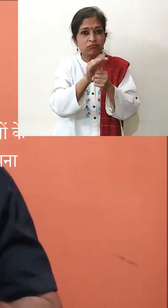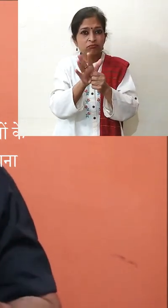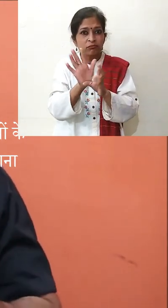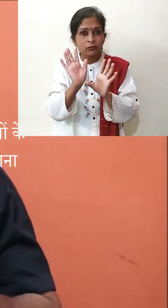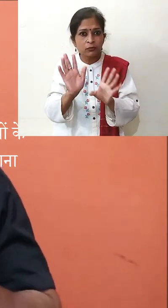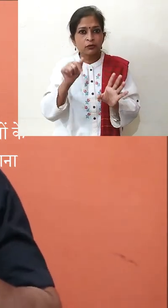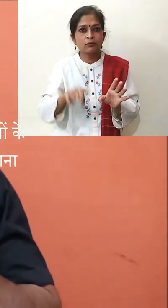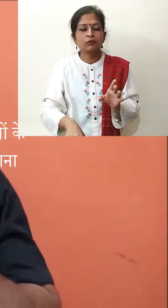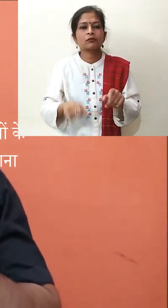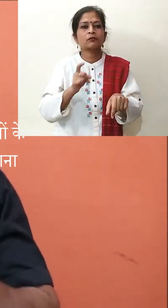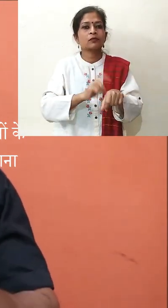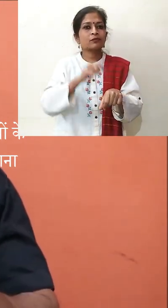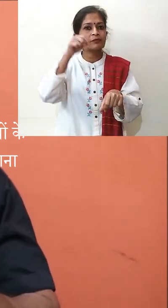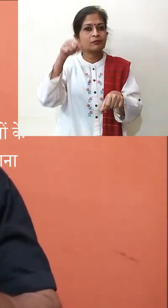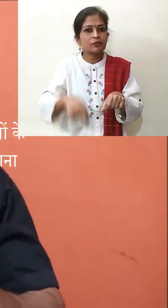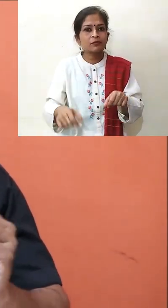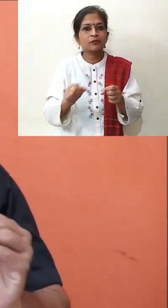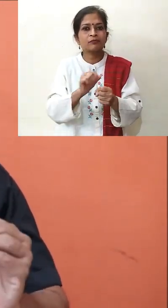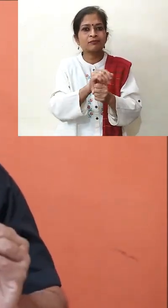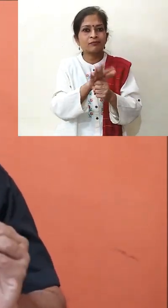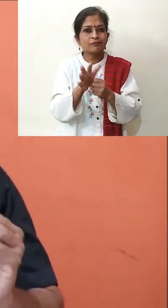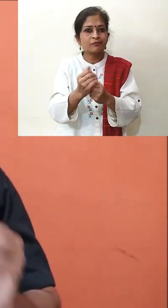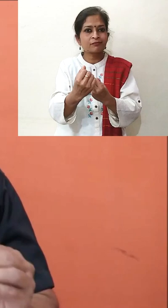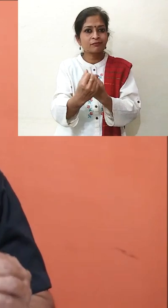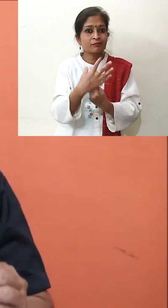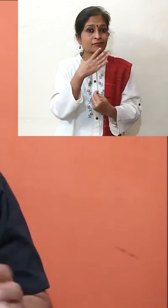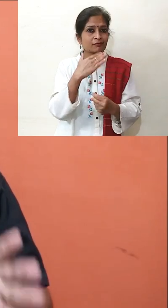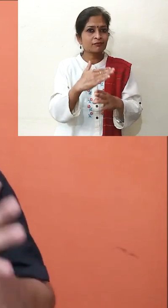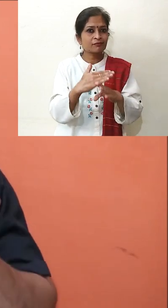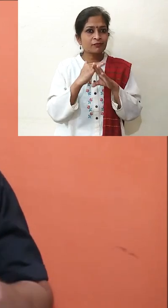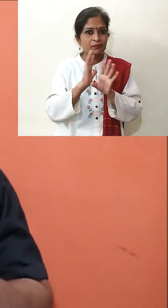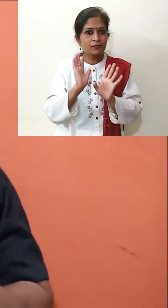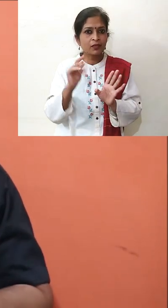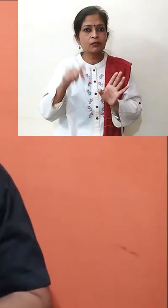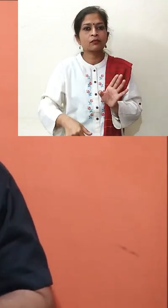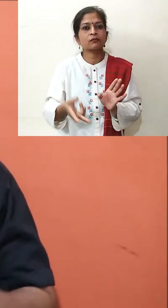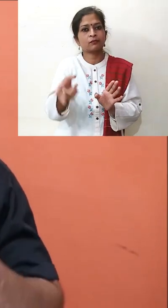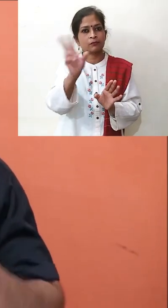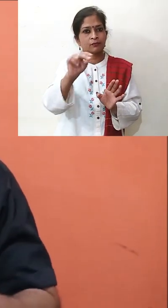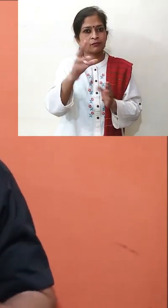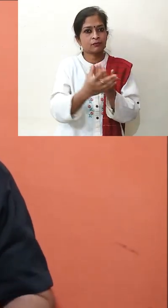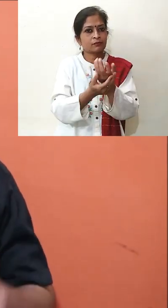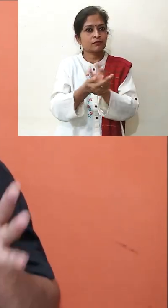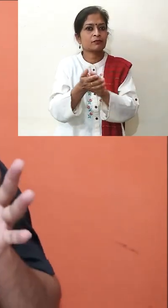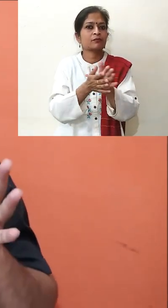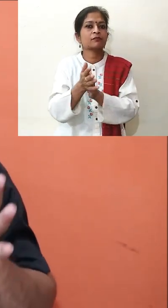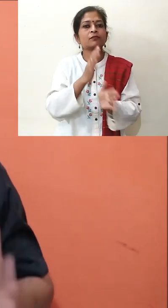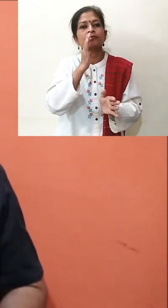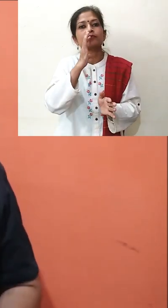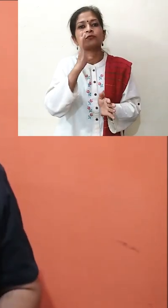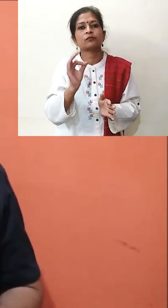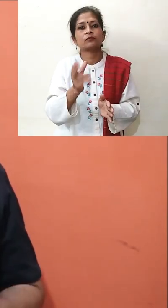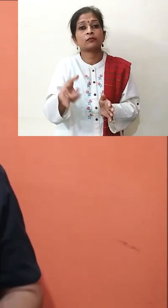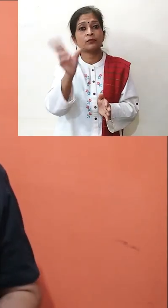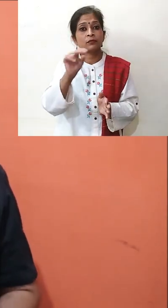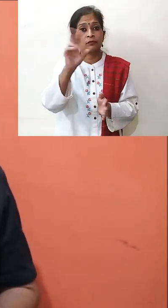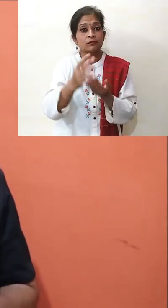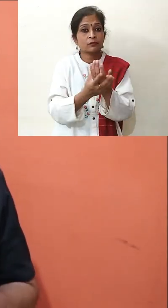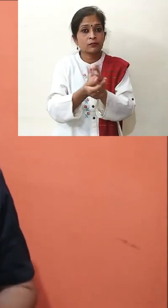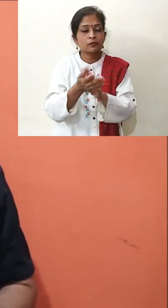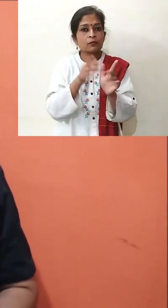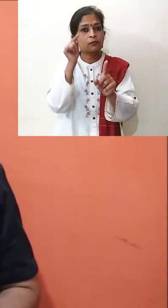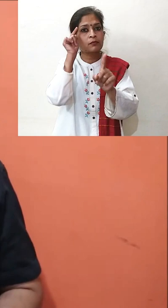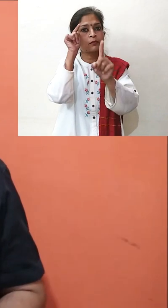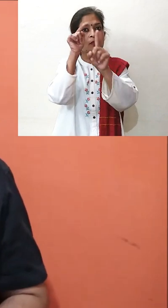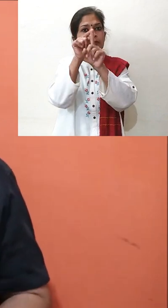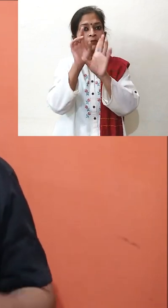इस समय पे इस संक्रमन से दूर रहने के लिए बार-बार हाद धोने की आवशकता है। बार-बार हाद धोना इस समय पे